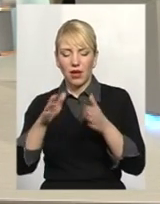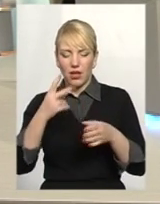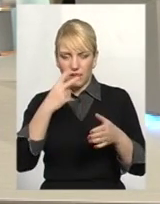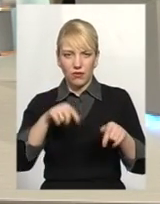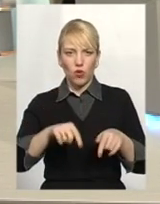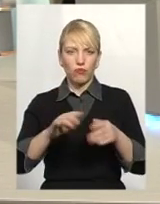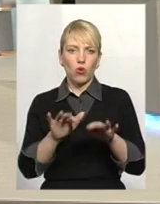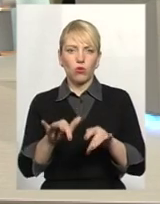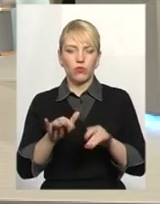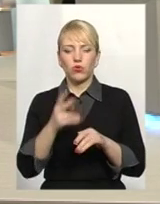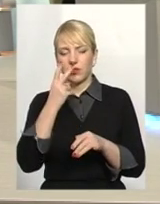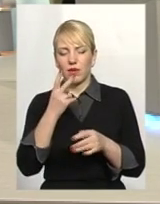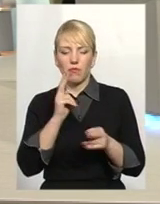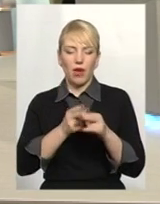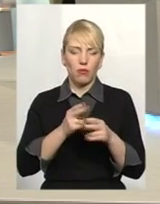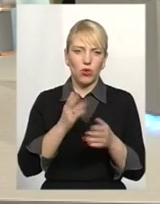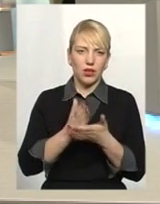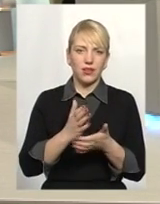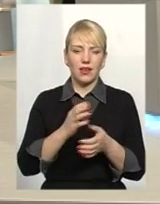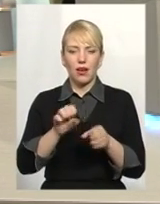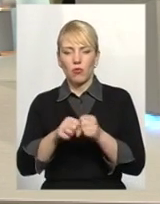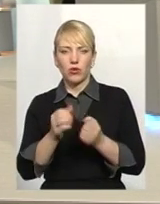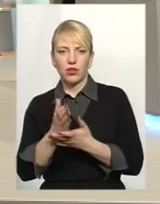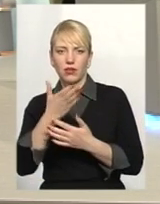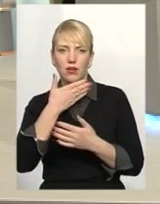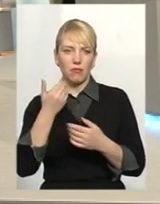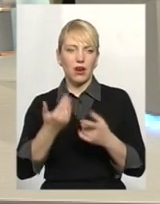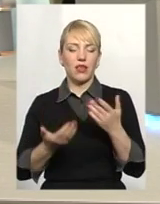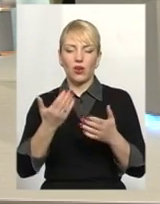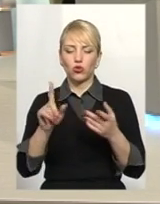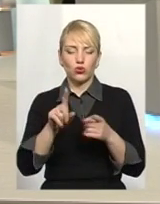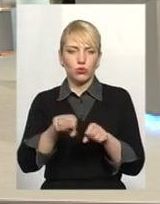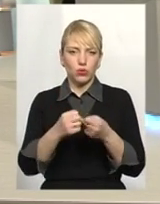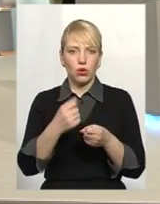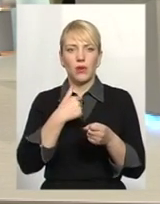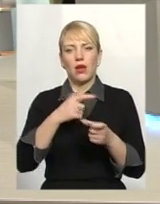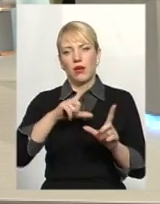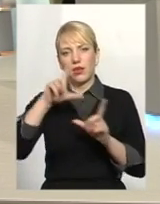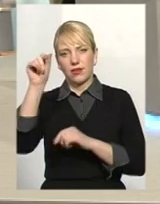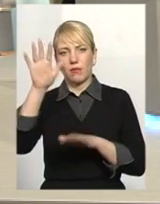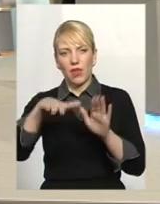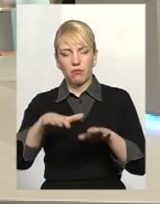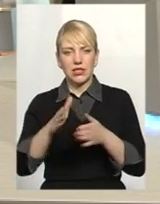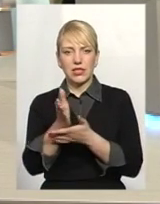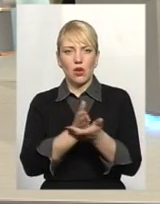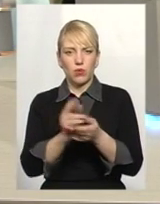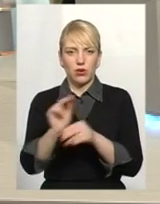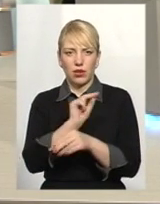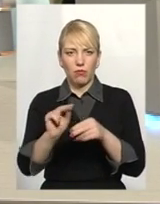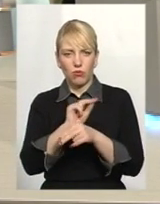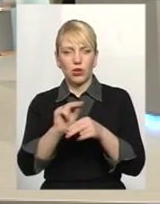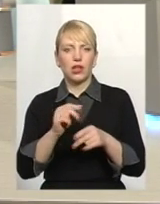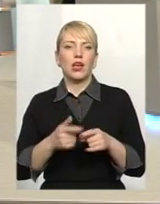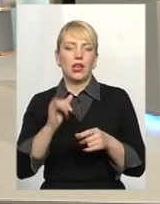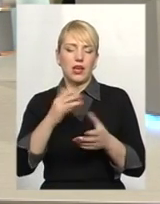Є перебої, немає перебої. Якщо є якісь невідповідності, служба виїжджає на місце, вона проводить роботи по обслуговуванню, в разі необхідності